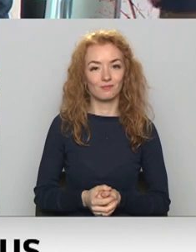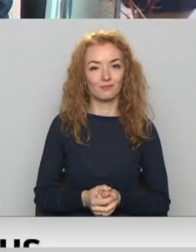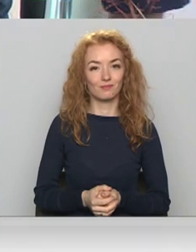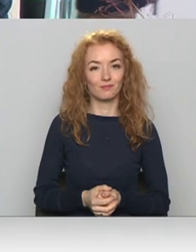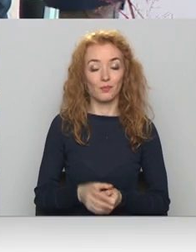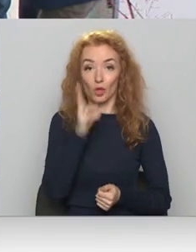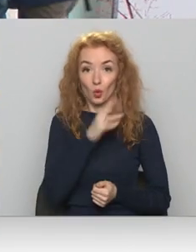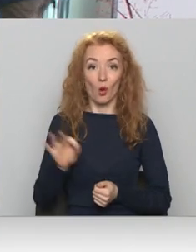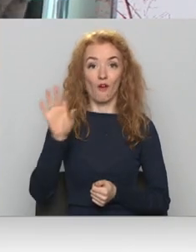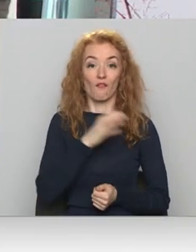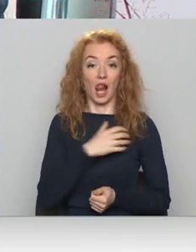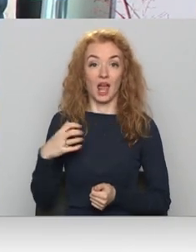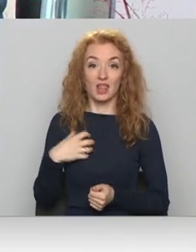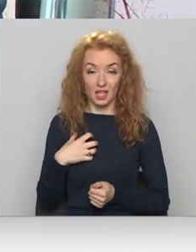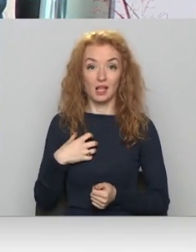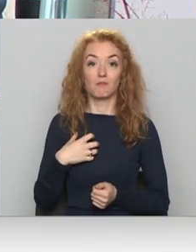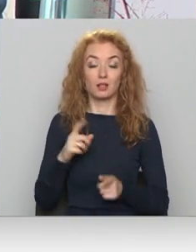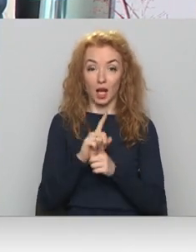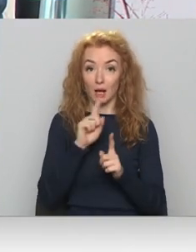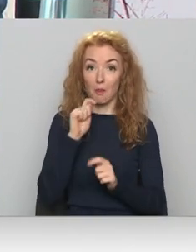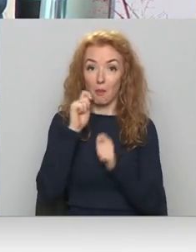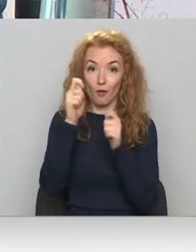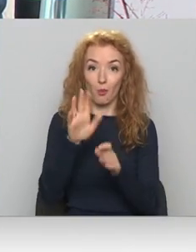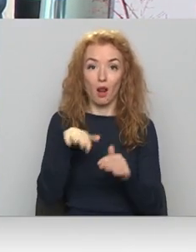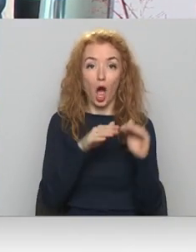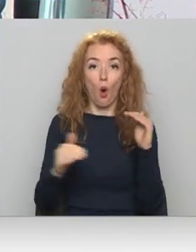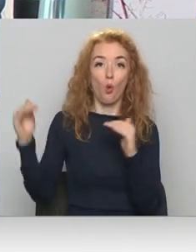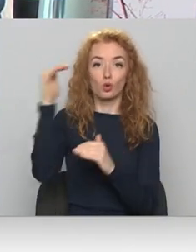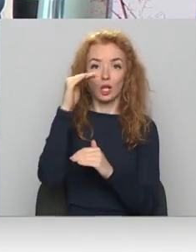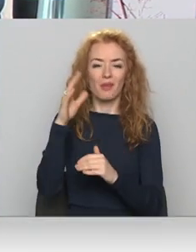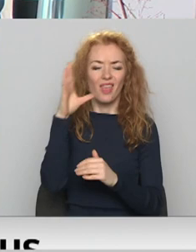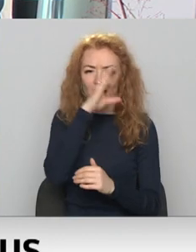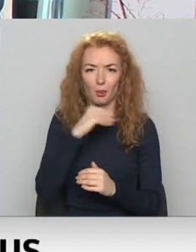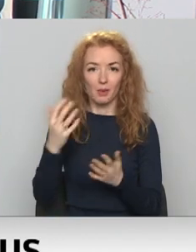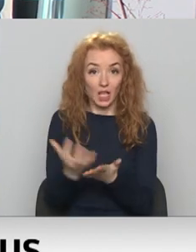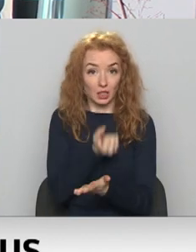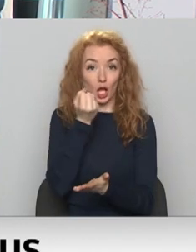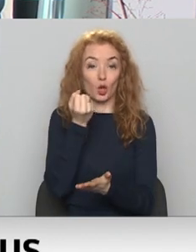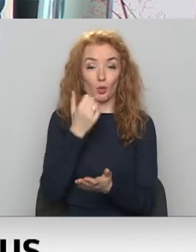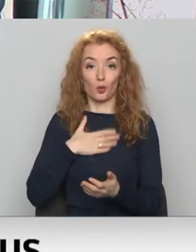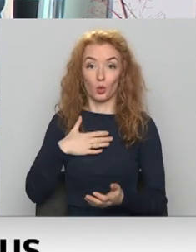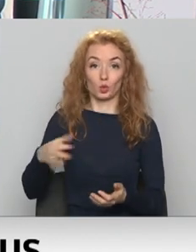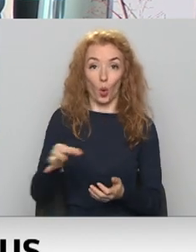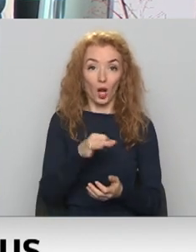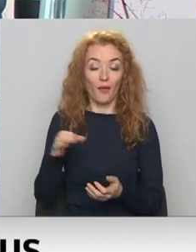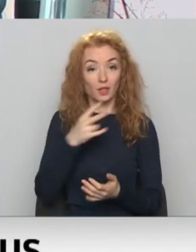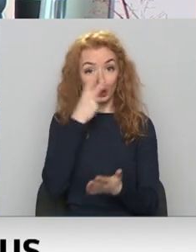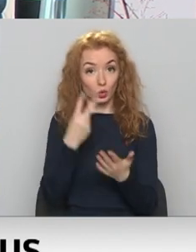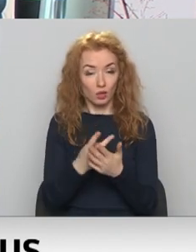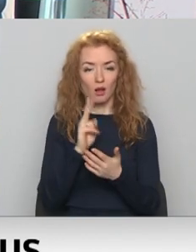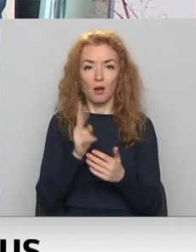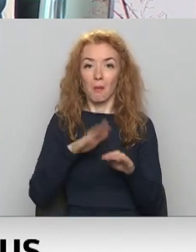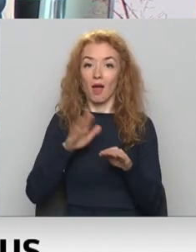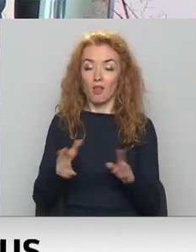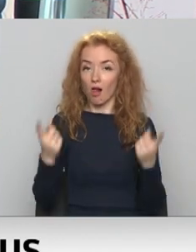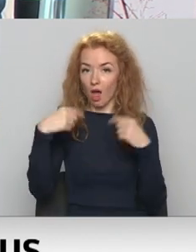No valdības rokām goda medaļa ir apbalvojums par augstākajiem iespējamiem sasniegumiem. Mūsu organizācijas ieskatā pēdējā laikā